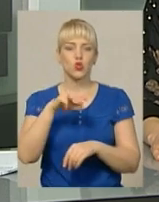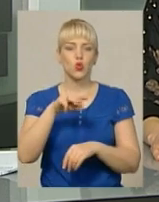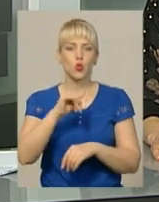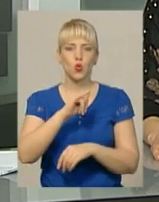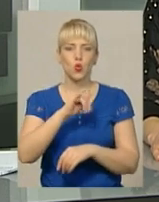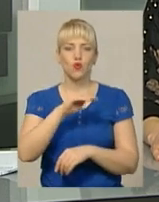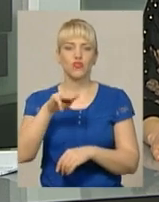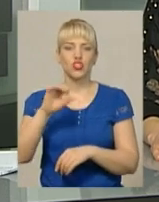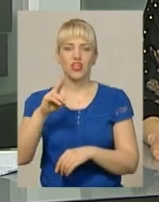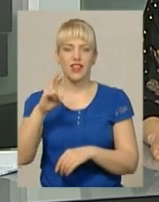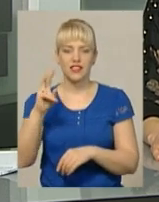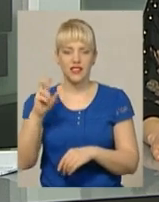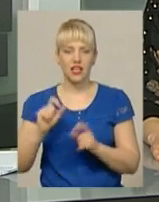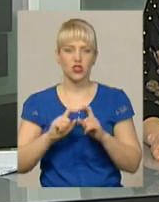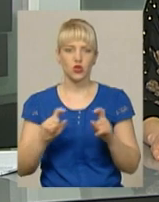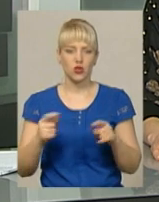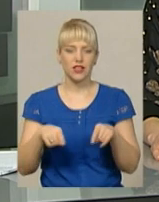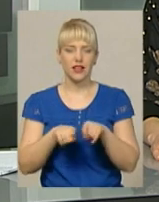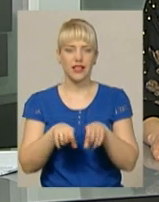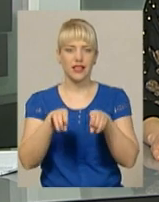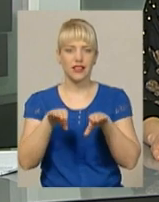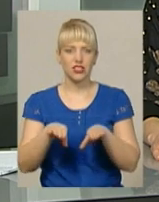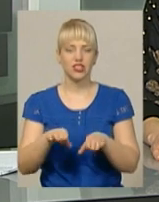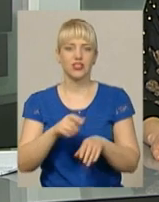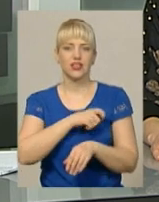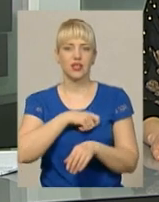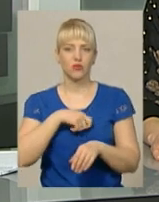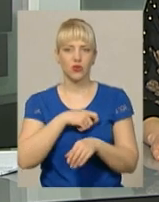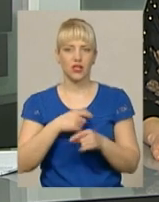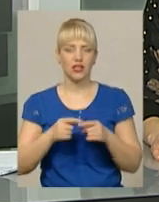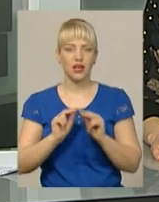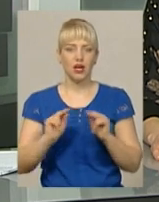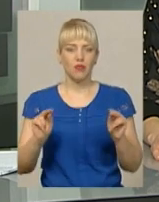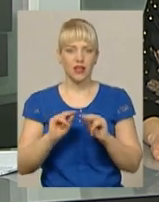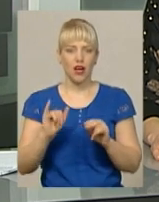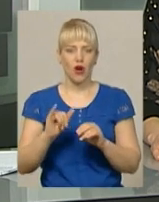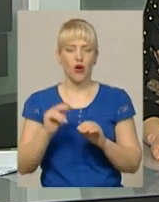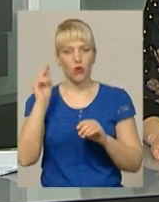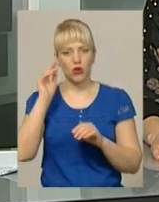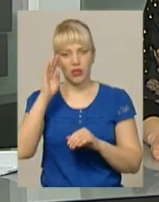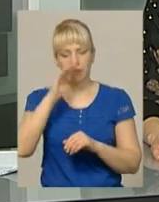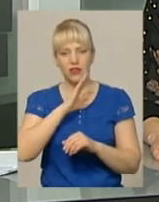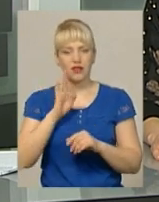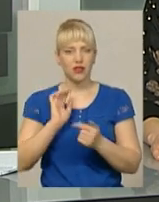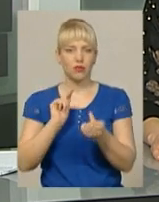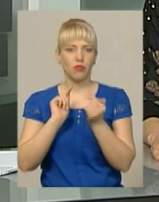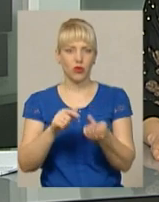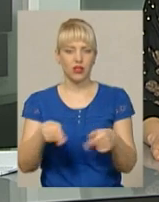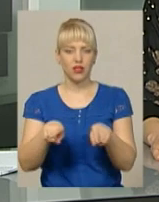Таке рішення прийняли депутати місцевої ради. Педагоги, які залишаться без роботи, і батьки школярів виступають проти такого рішення. Більше